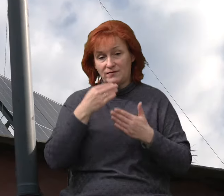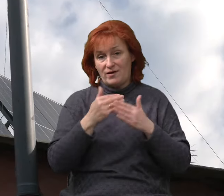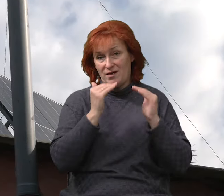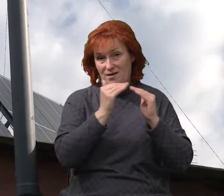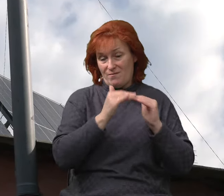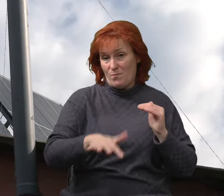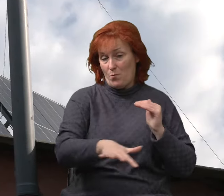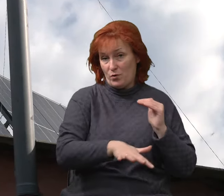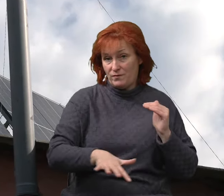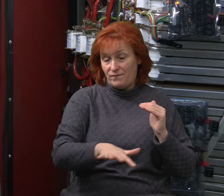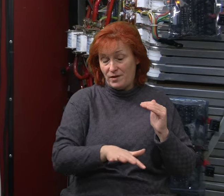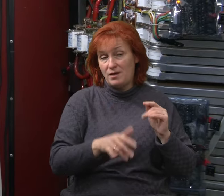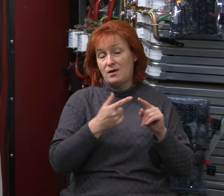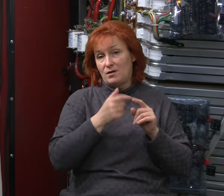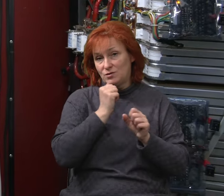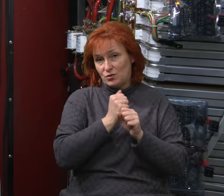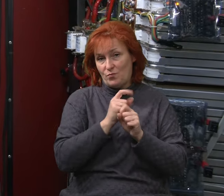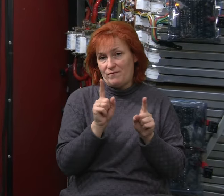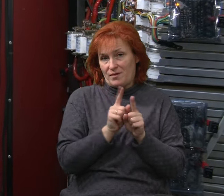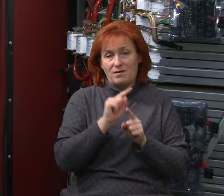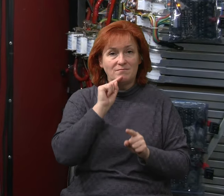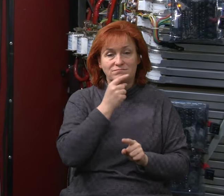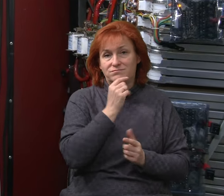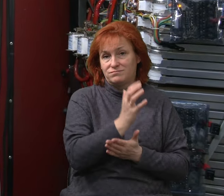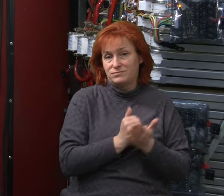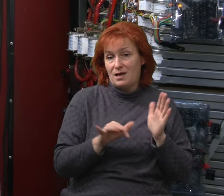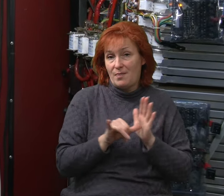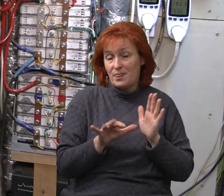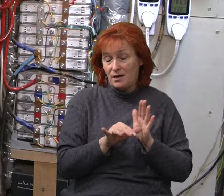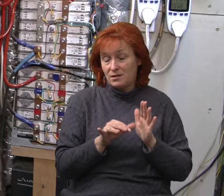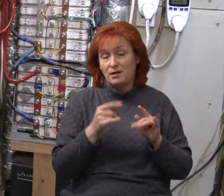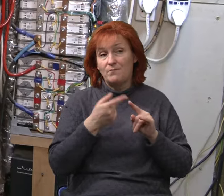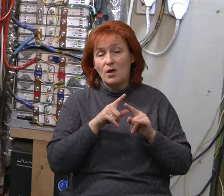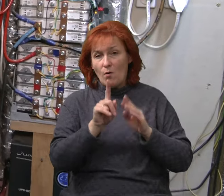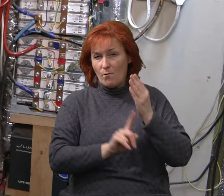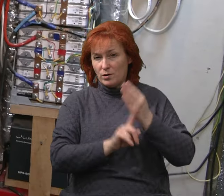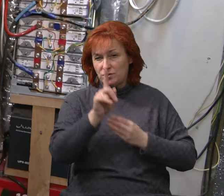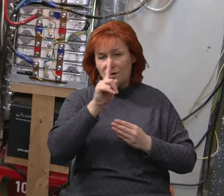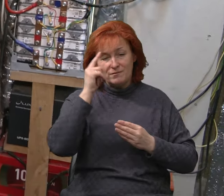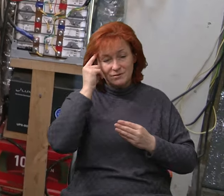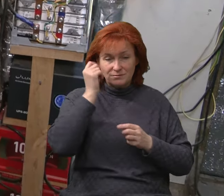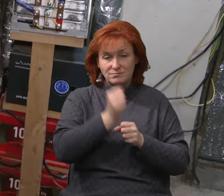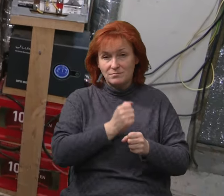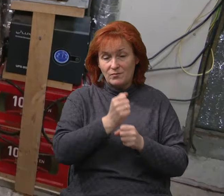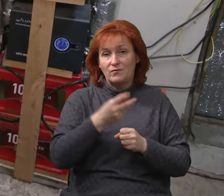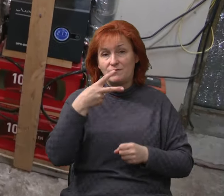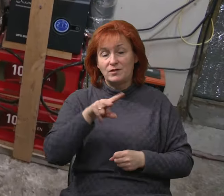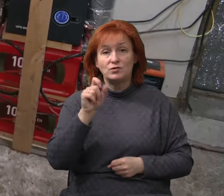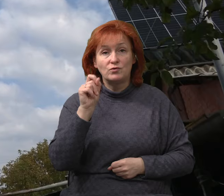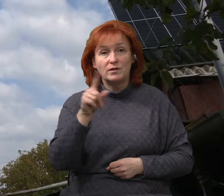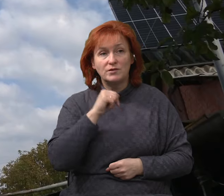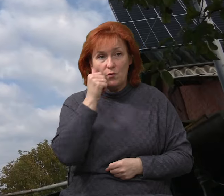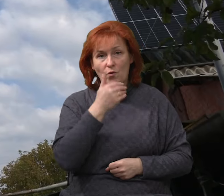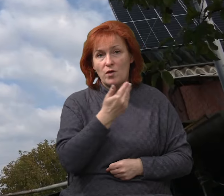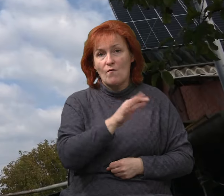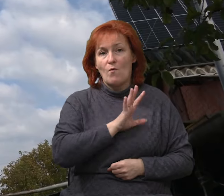створив систему з альтернативних джерел енергії. З його слів, займатися цим почав у 2014 році, тоді це